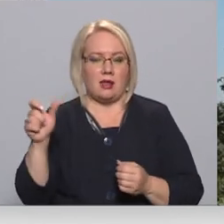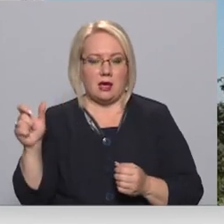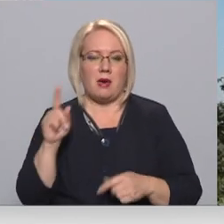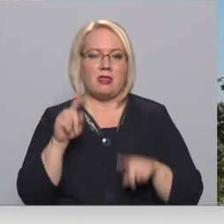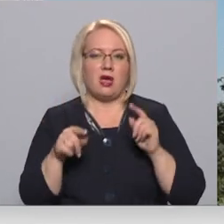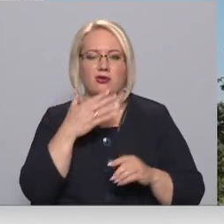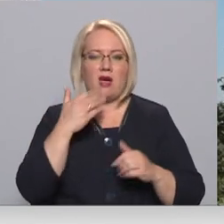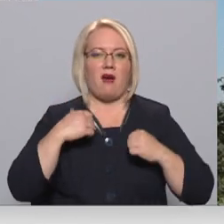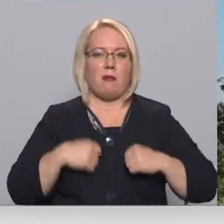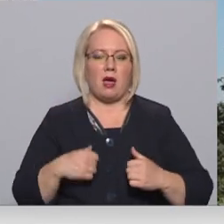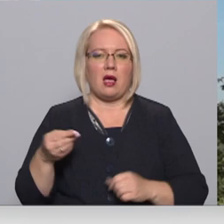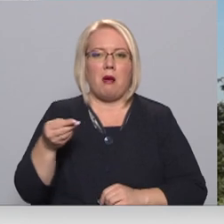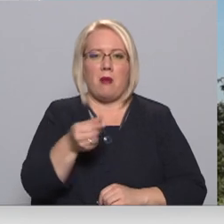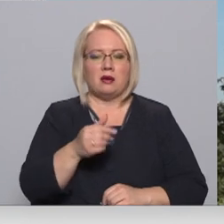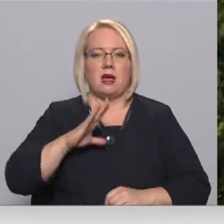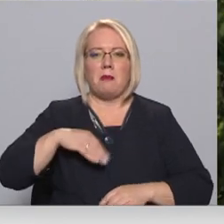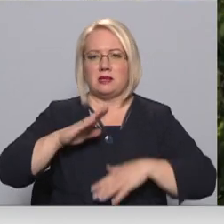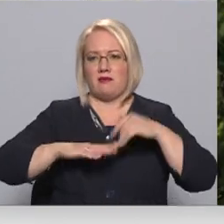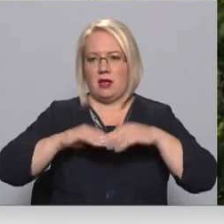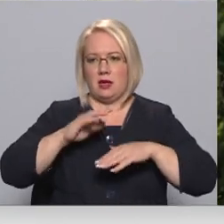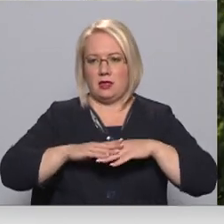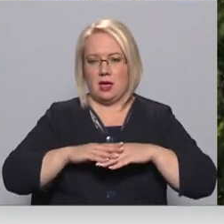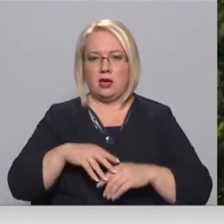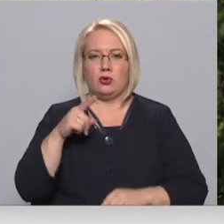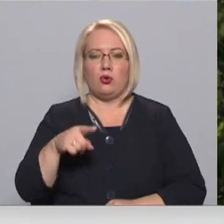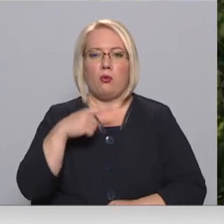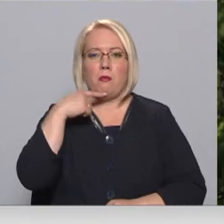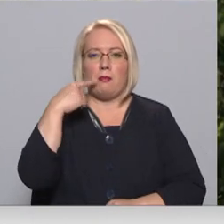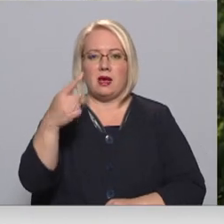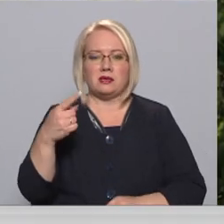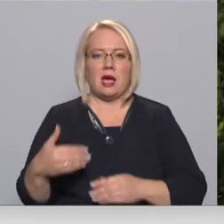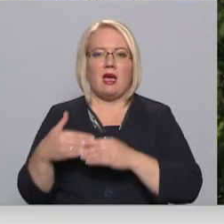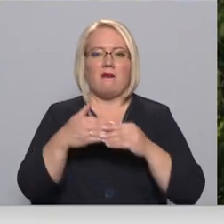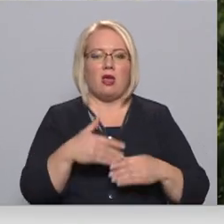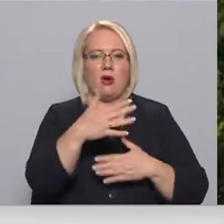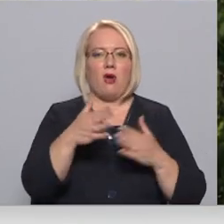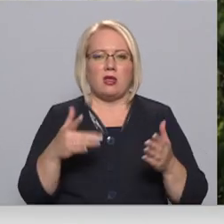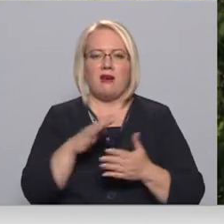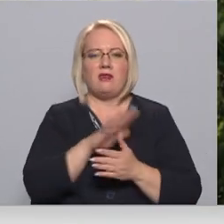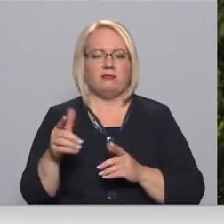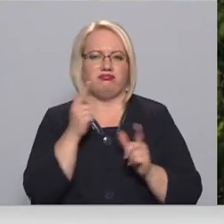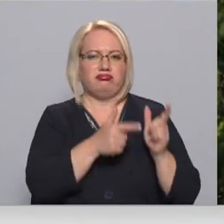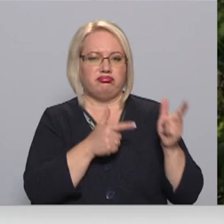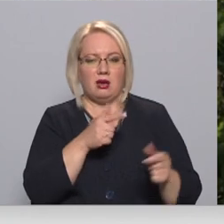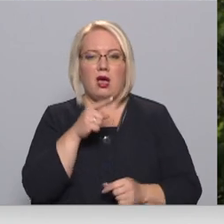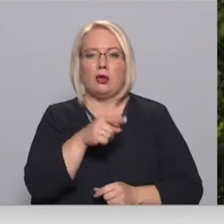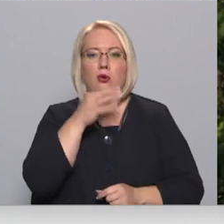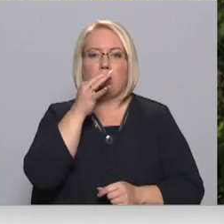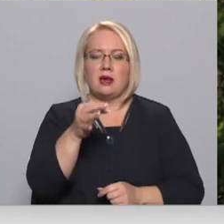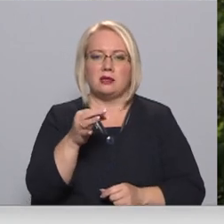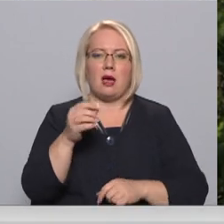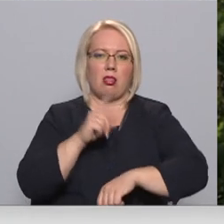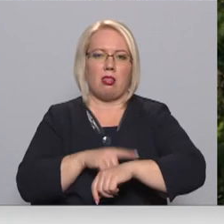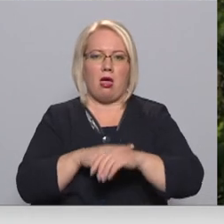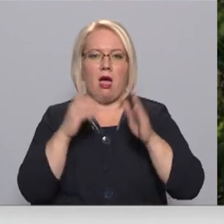neapmierina, ka maksāts tiek pēc kvalitātes. Kad tu pasakus konteneru, tad viņš blor, blor, blor. Viss, gadās. Ja tu pasakus kaut kādu laiku